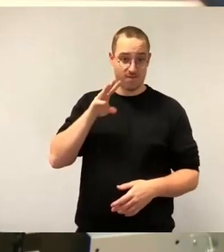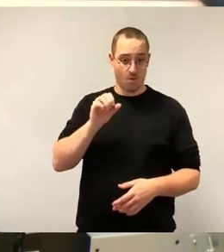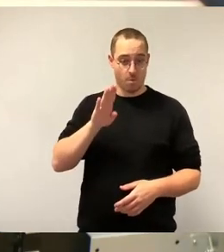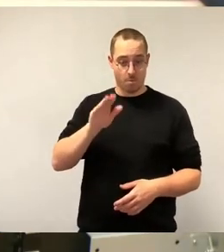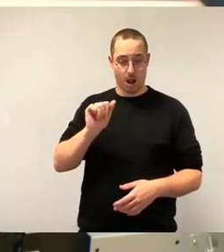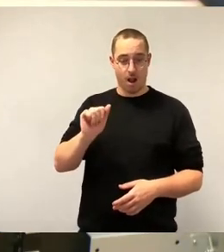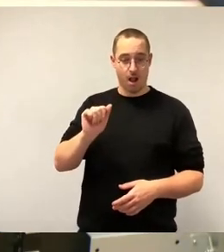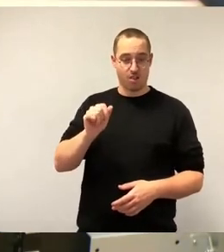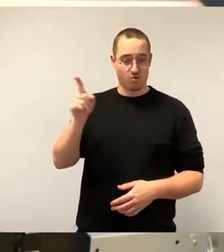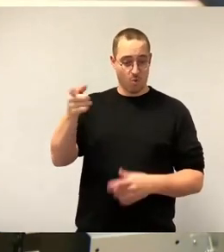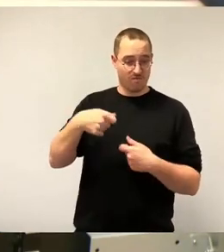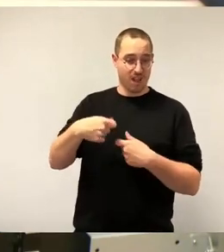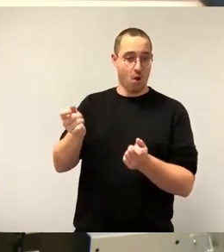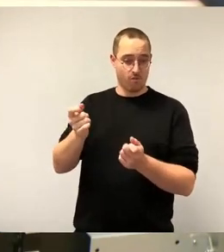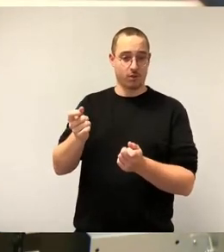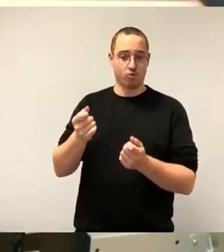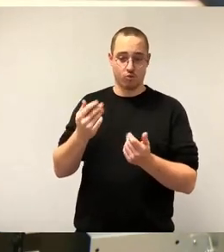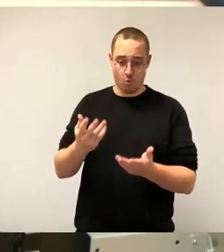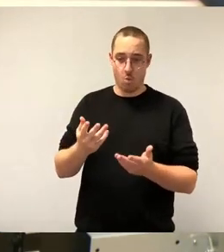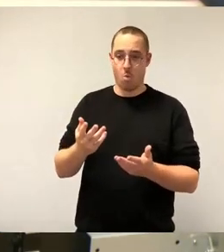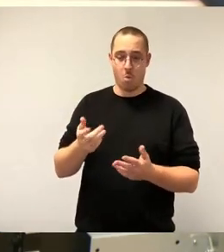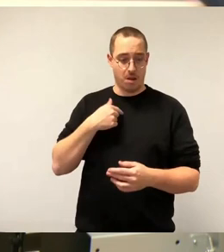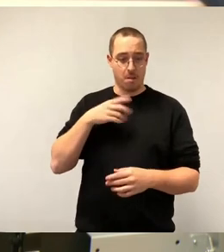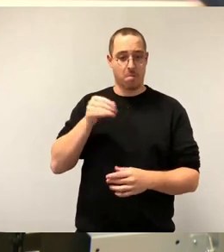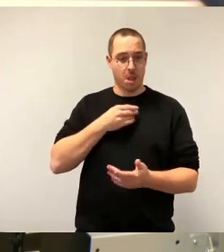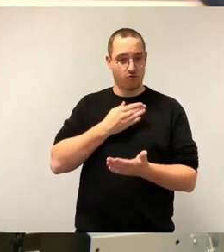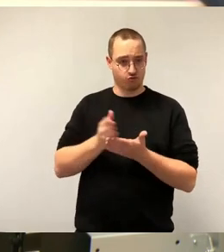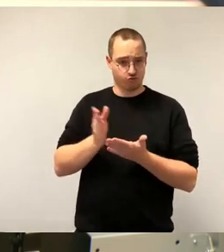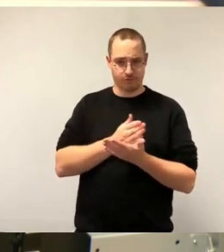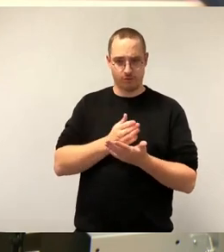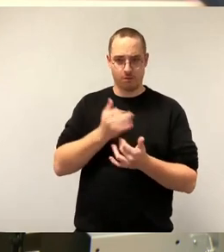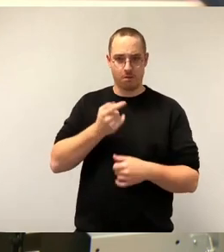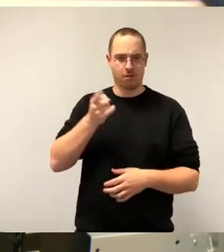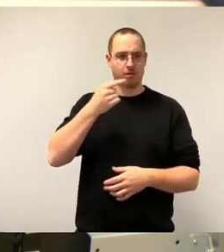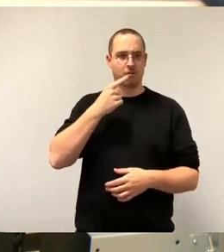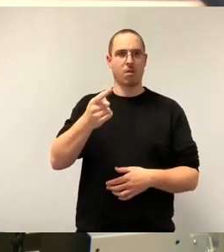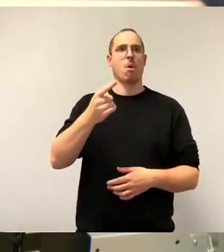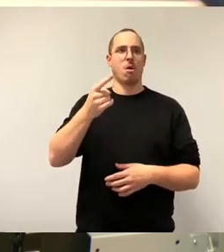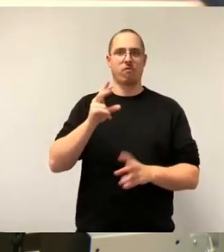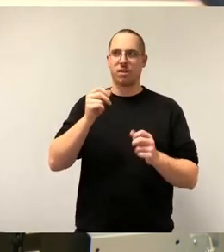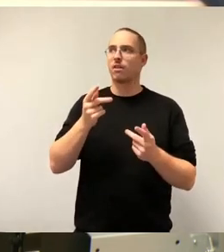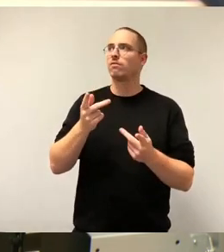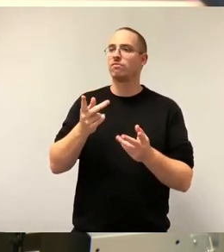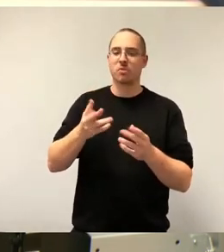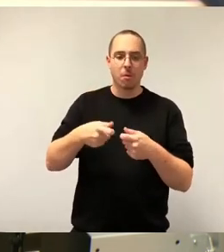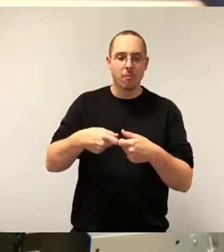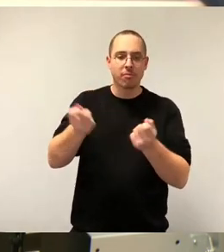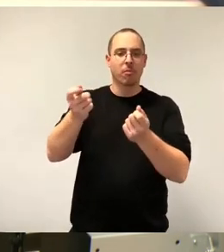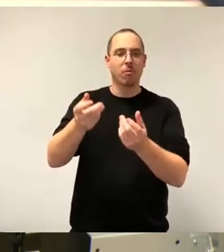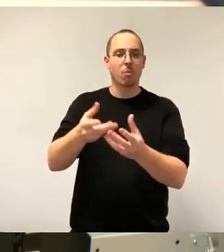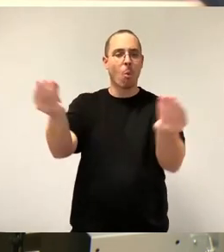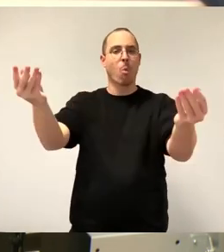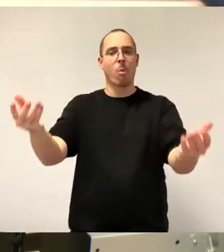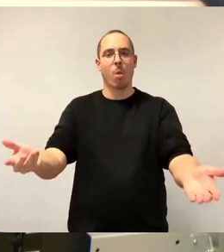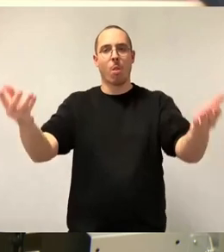ganz entschieden dagegen wehren, dass mir gesagt hat, wir hätten die WOBA damals verscherbelt. Ich möchte einfach noch einmal die Rahmenbedingungen